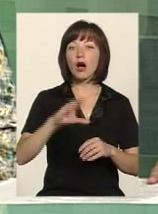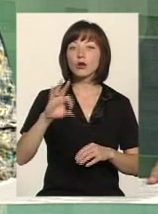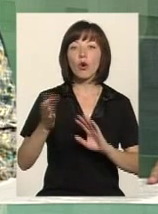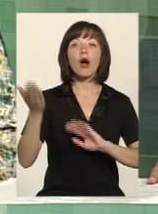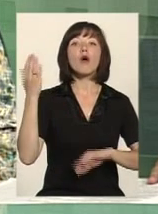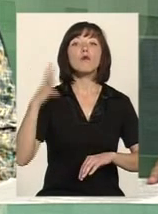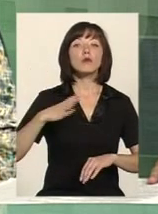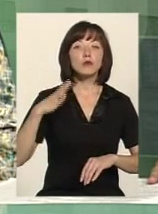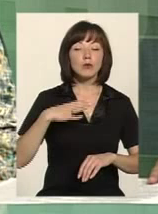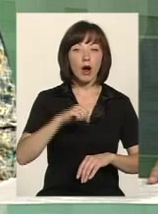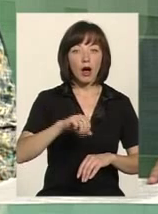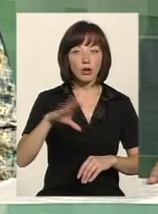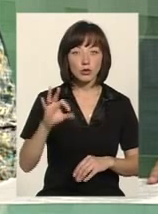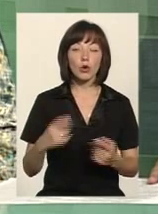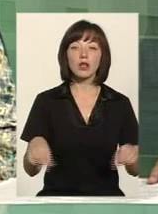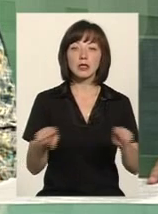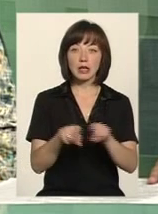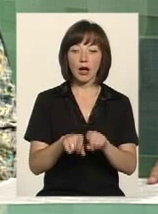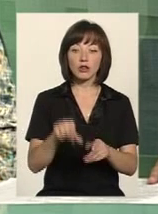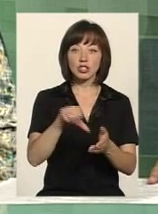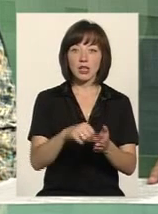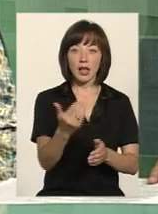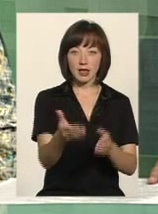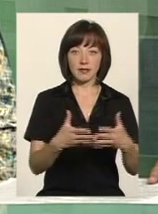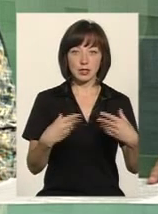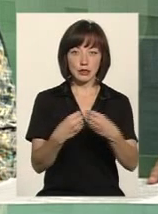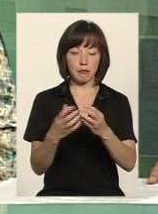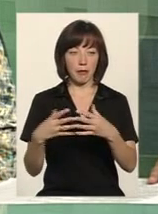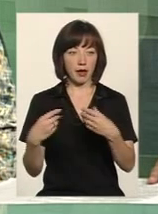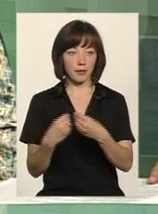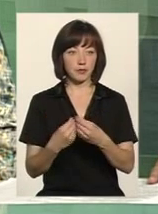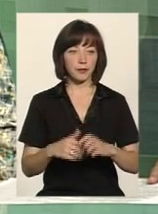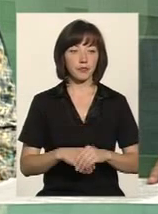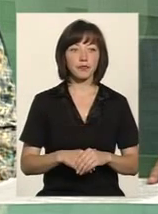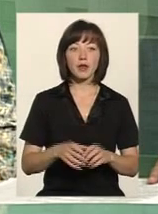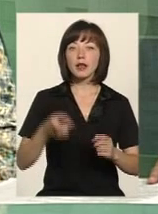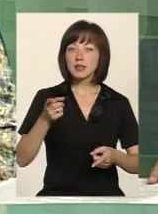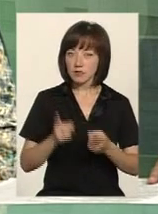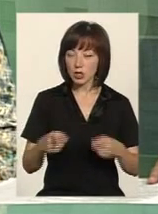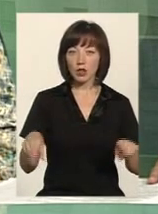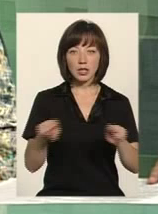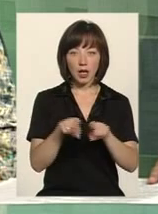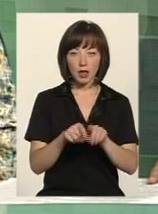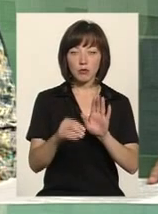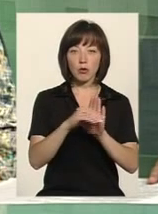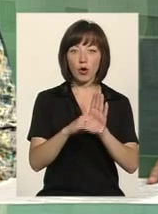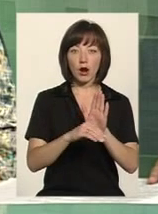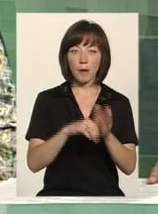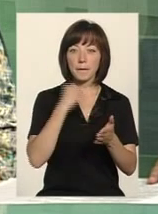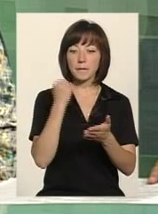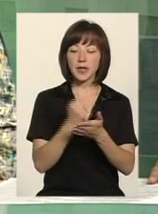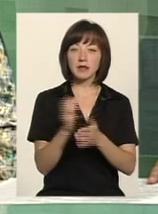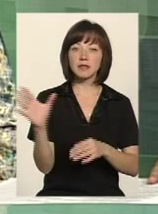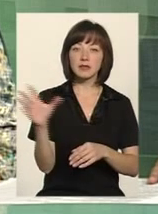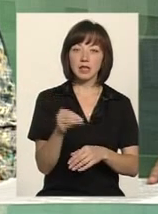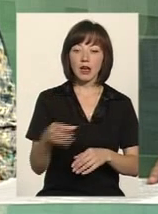приймали участь, і також членів їх сімей. Звичайно, такі програми прийняті в всіх